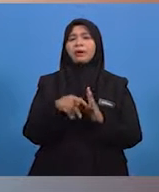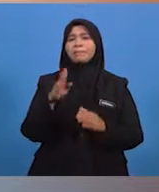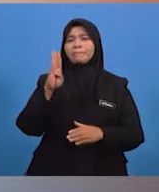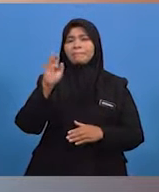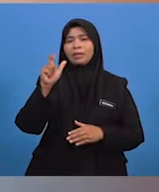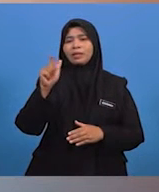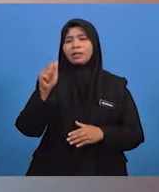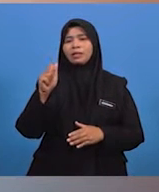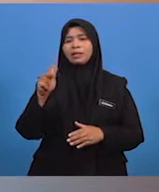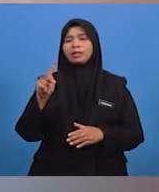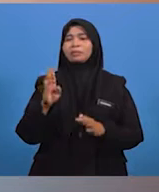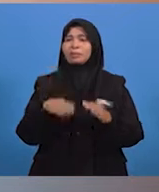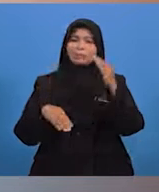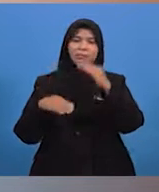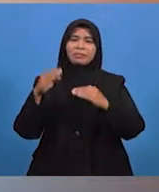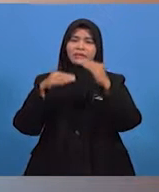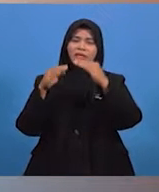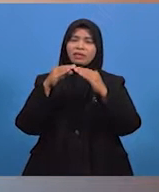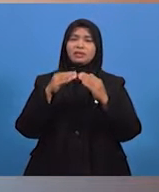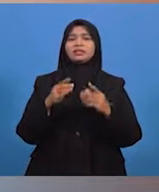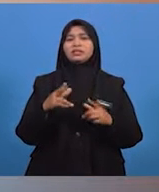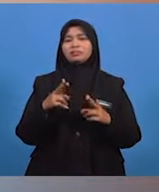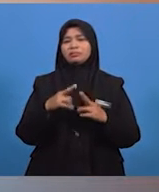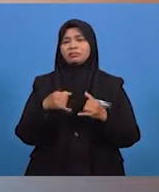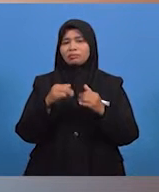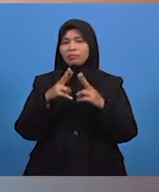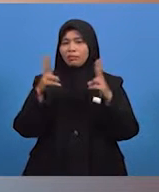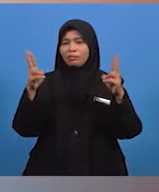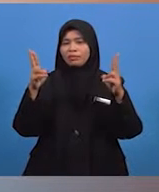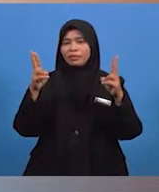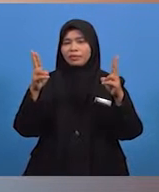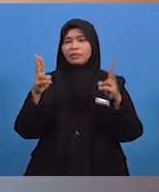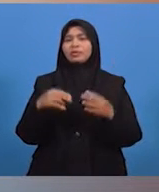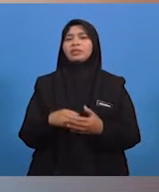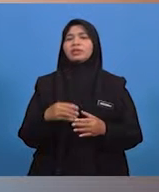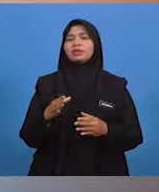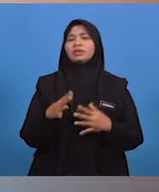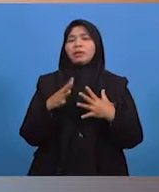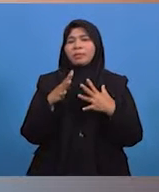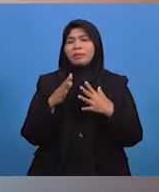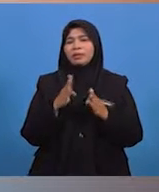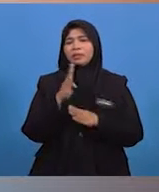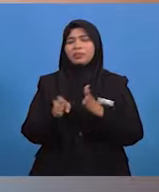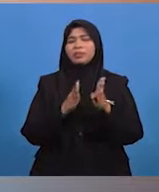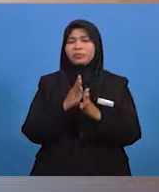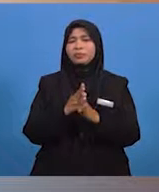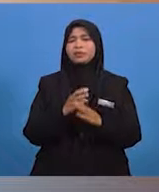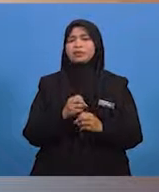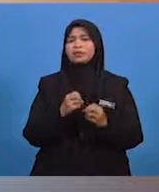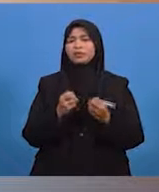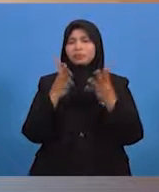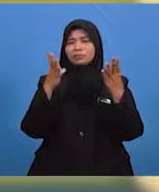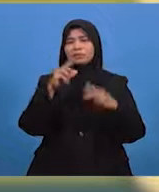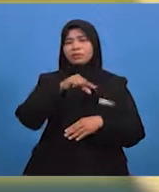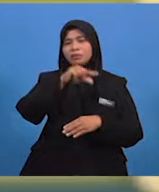pembinaan leboraya, pertanian, pengkuarian, gempa bumi dan letusan gunung berapi.